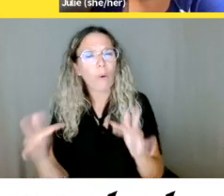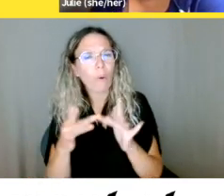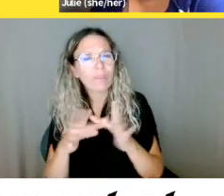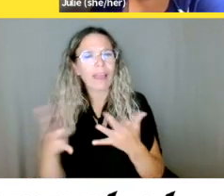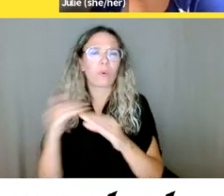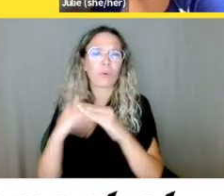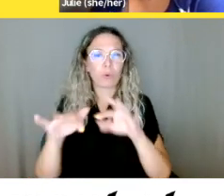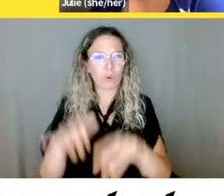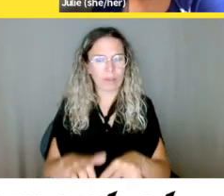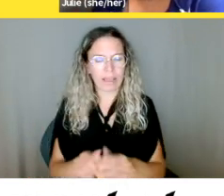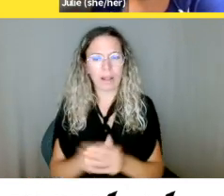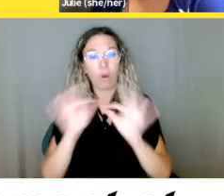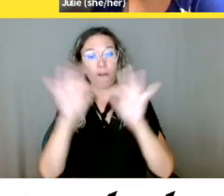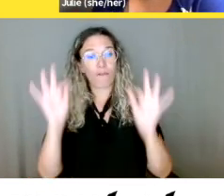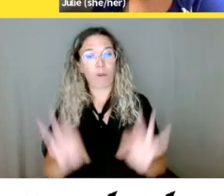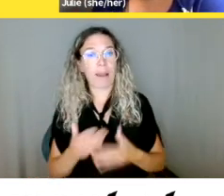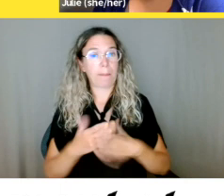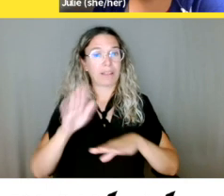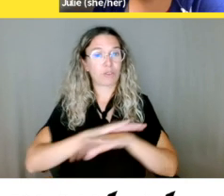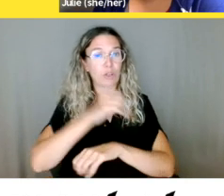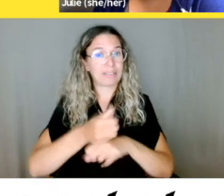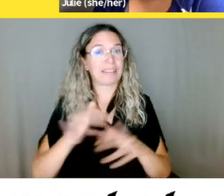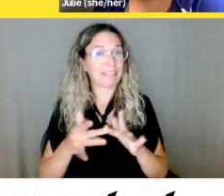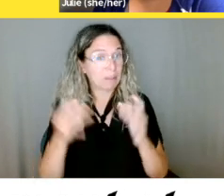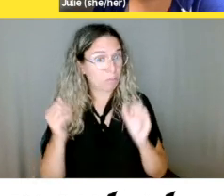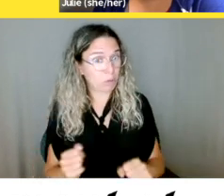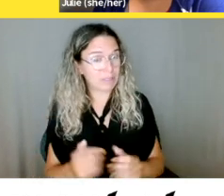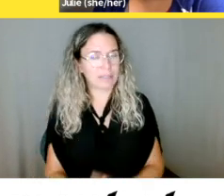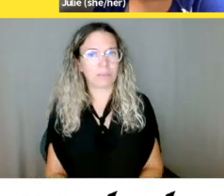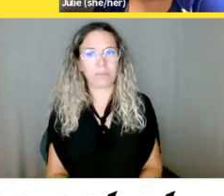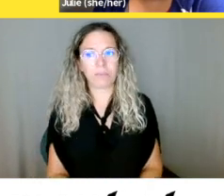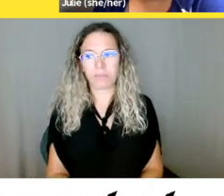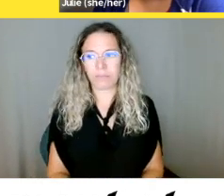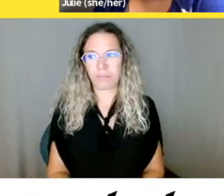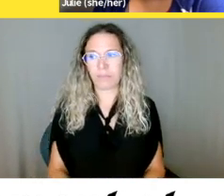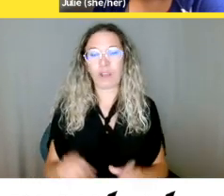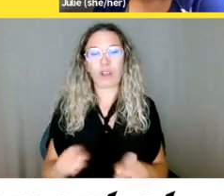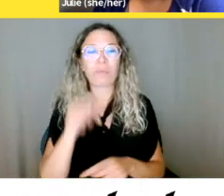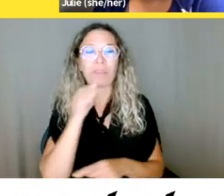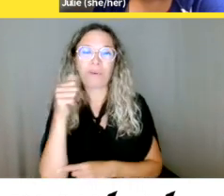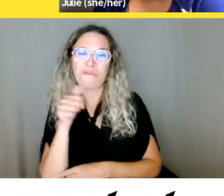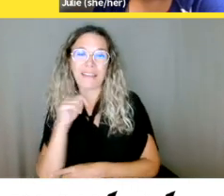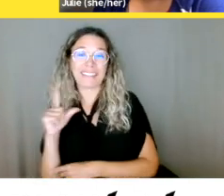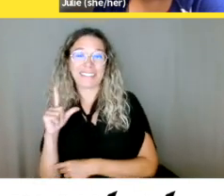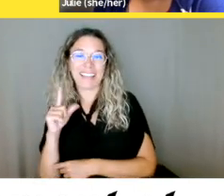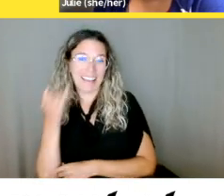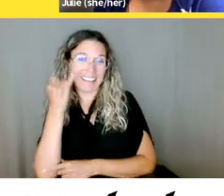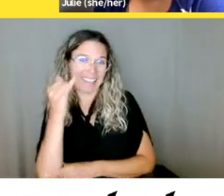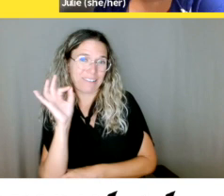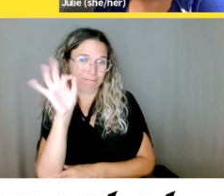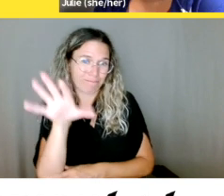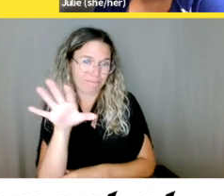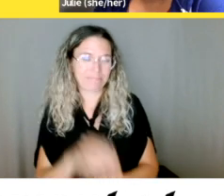a suggéré, suggéré plutôt, le gouvernement canadien, quant à lui, est aussi assujetti à sa propre